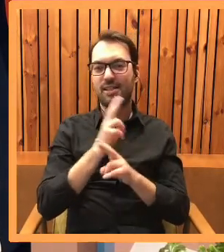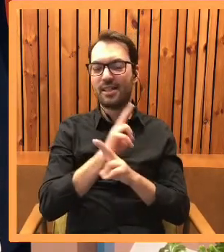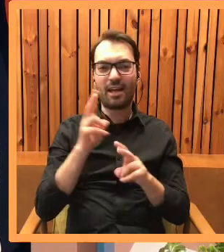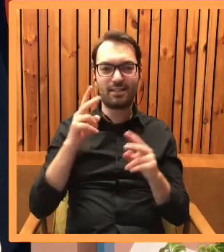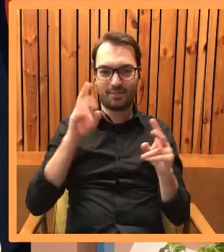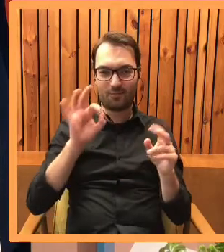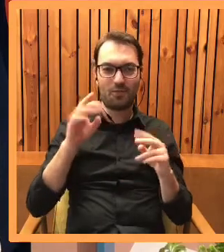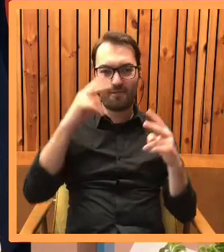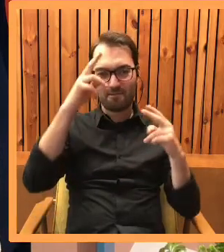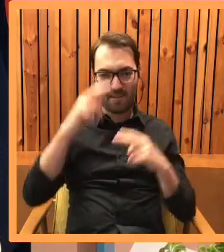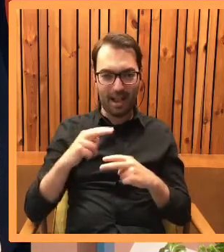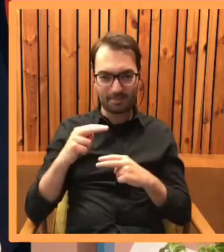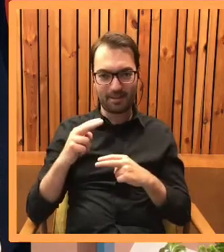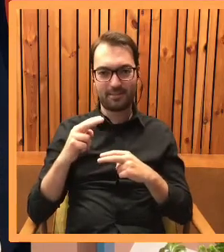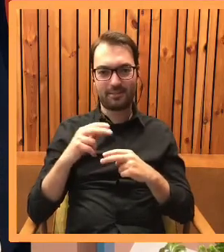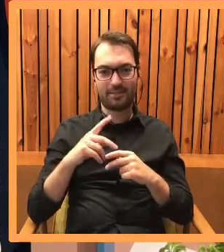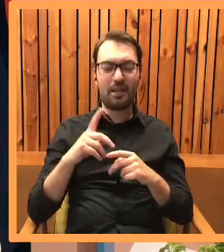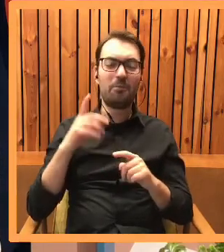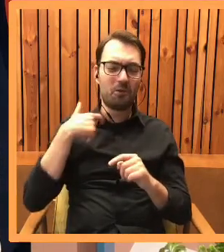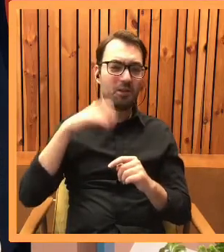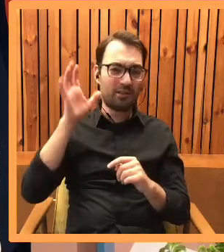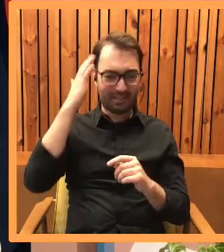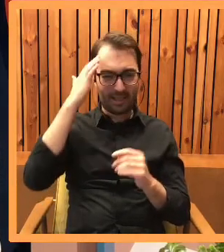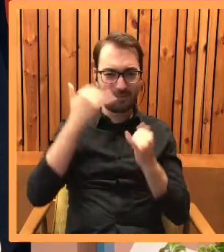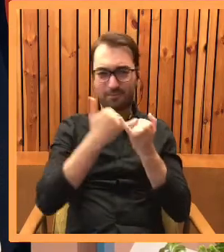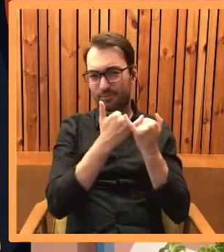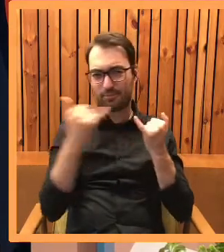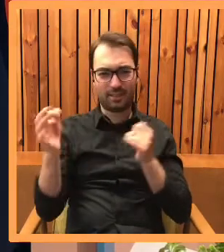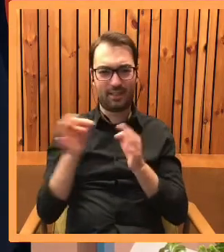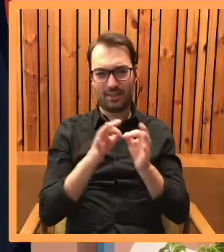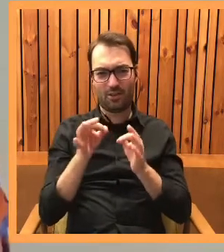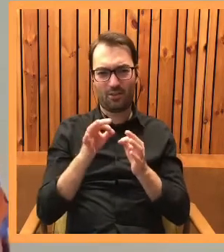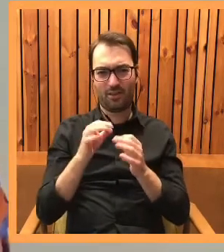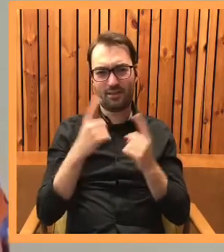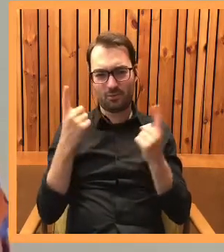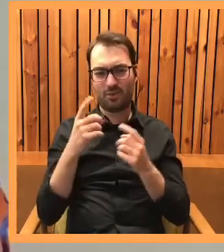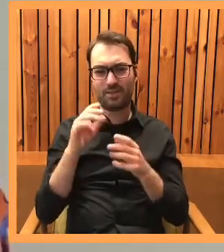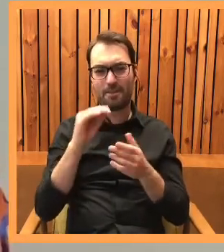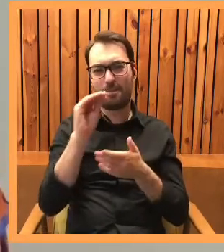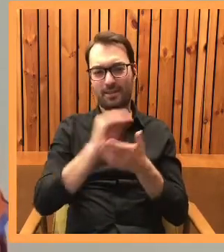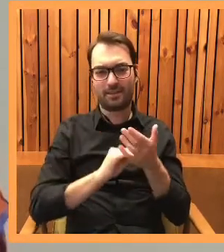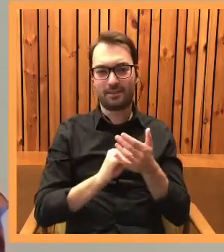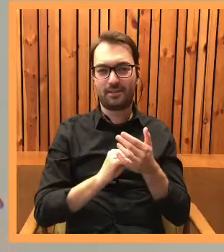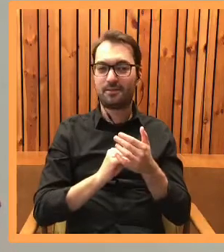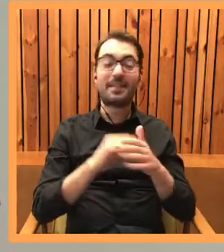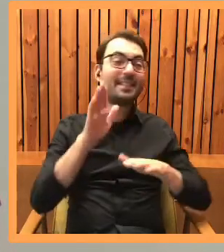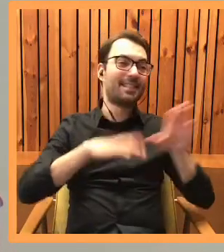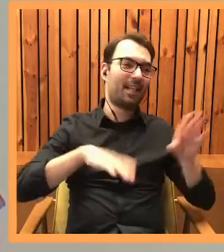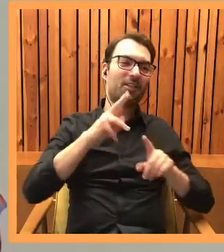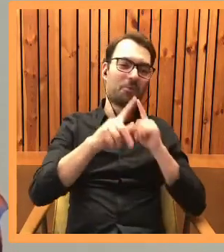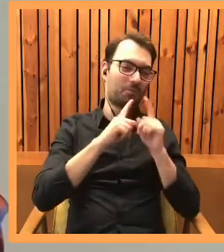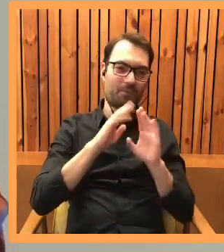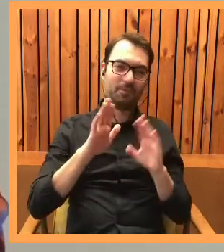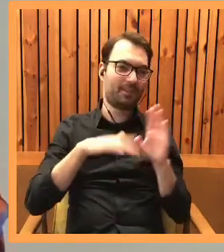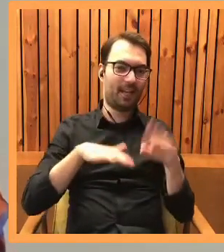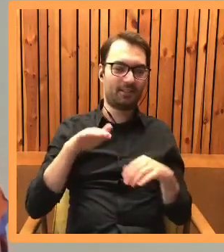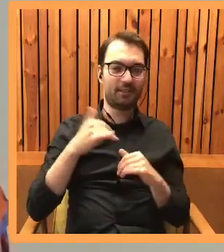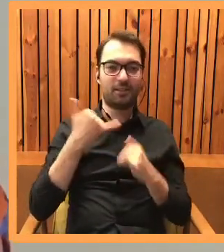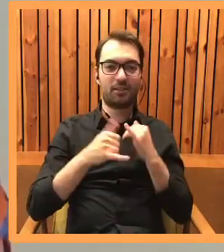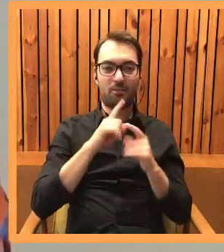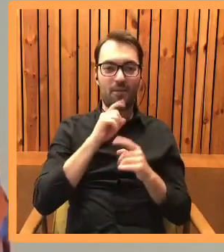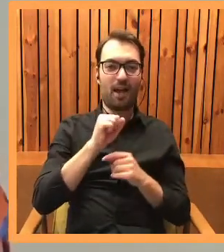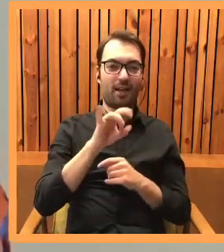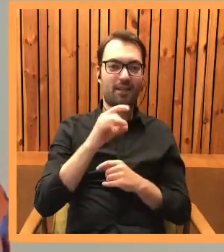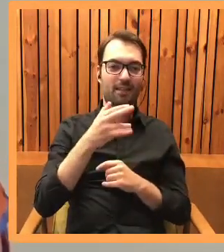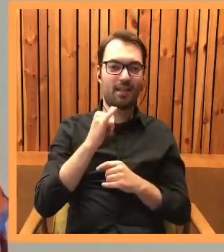akapit? Bo to też są bardzo różne historie pisarzy. Znaczy tak, zależy z kim rozmawiam. Jeżeli z